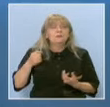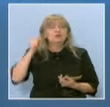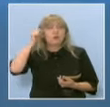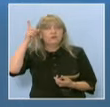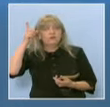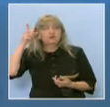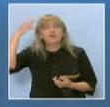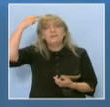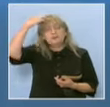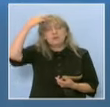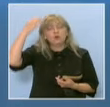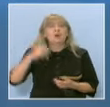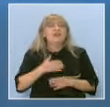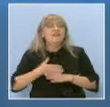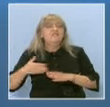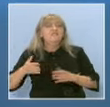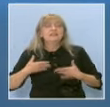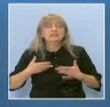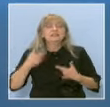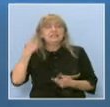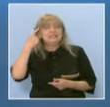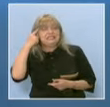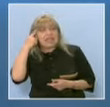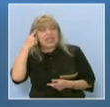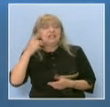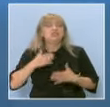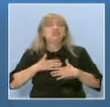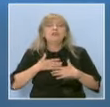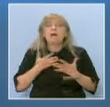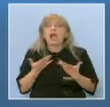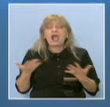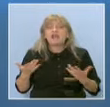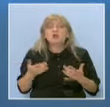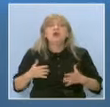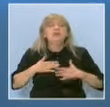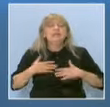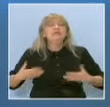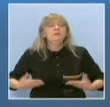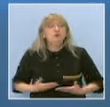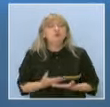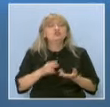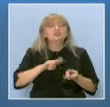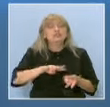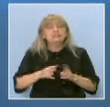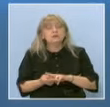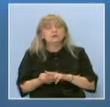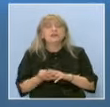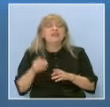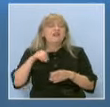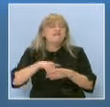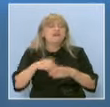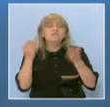психология, винаги сме искали и сме знали, че има какво и има нужда да се промени нещо в образованието.